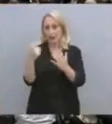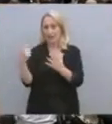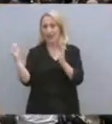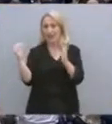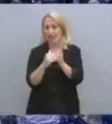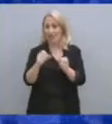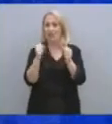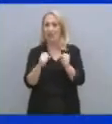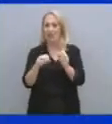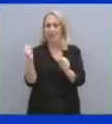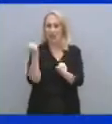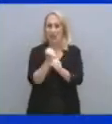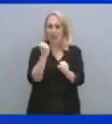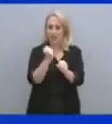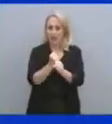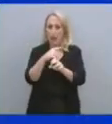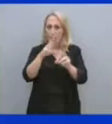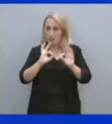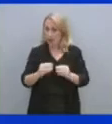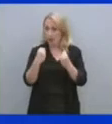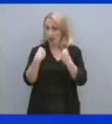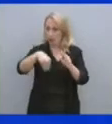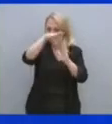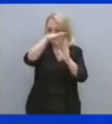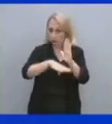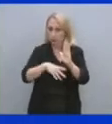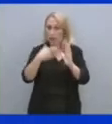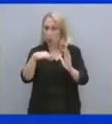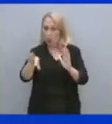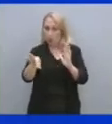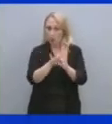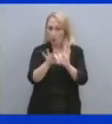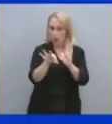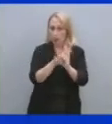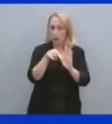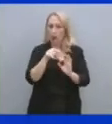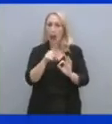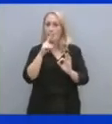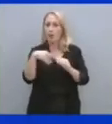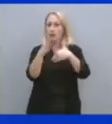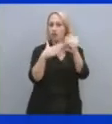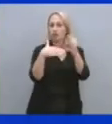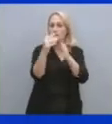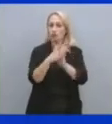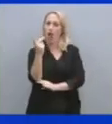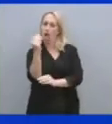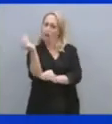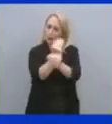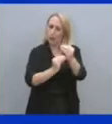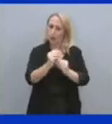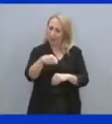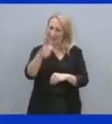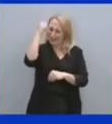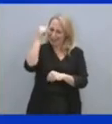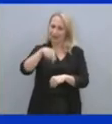και με ποιοτικούς όρους. Καθώς πολλές νέες προσλήψεις είναι υψηλών δεξιοτήτων με καλύτερες αμοιβές. ξέρετε πολύ καλά εδώ